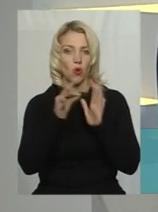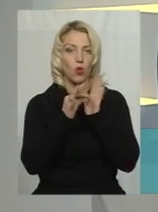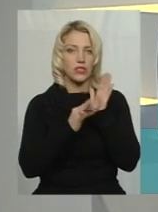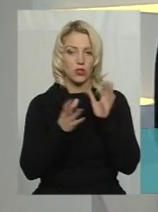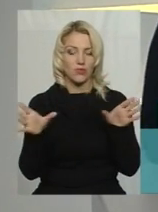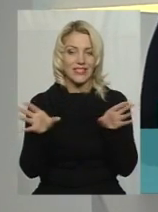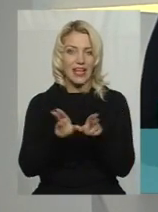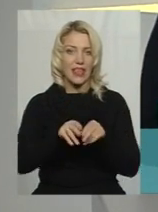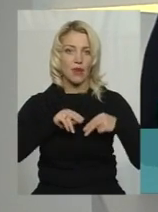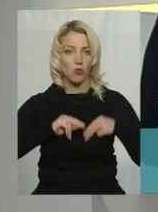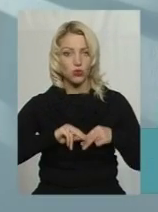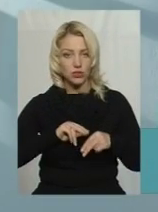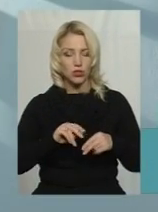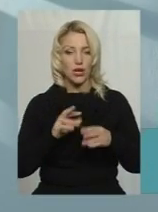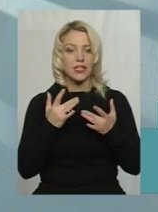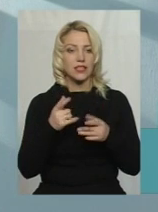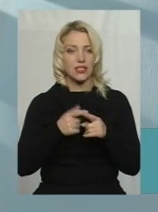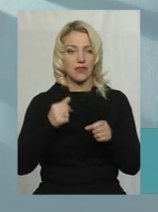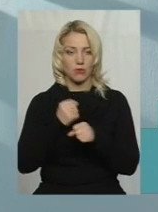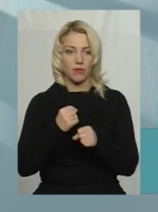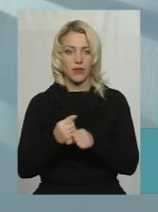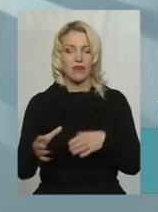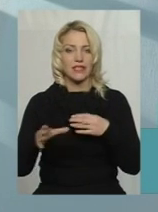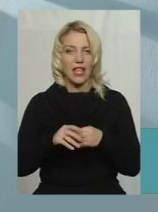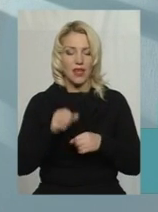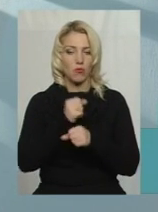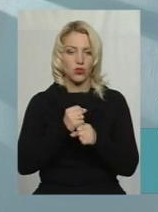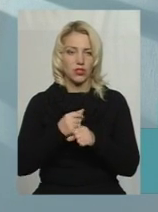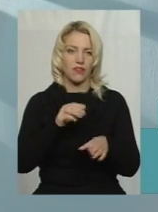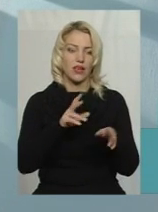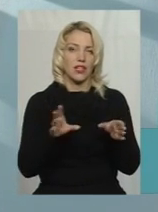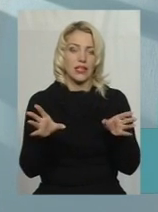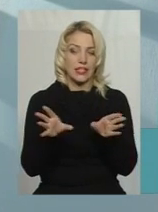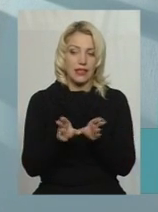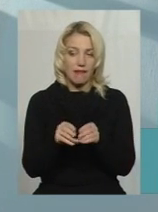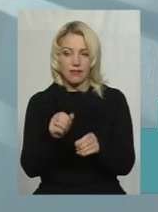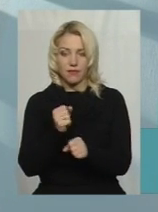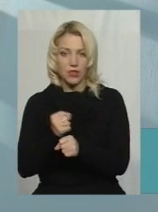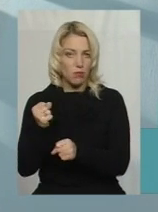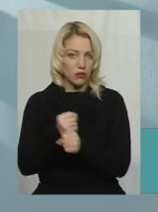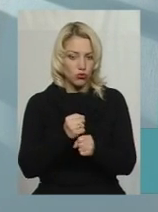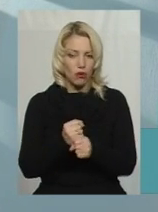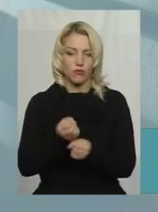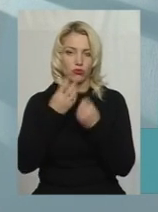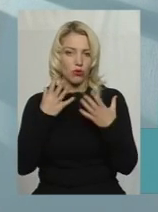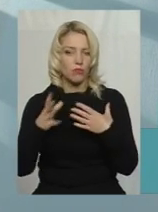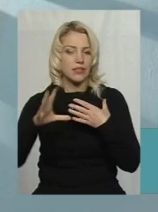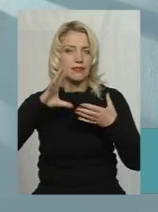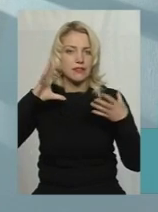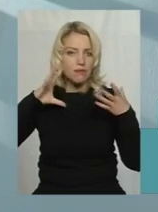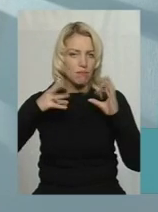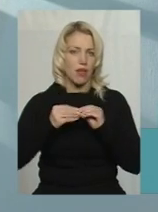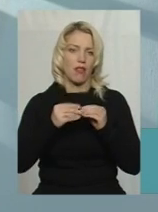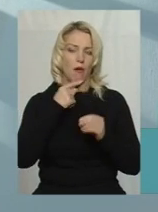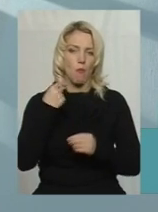відпрацьована, як відбувається? Взаємодія у нас, в принципі, відпрацьована дуже добре. Ми завжди находимо спільну мову, спільні